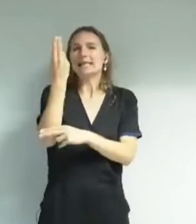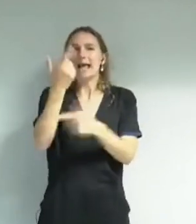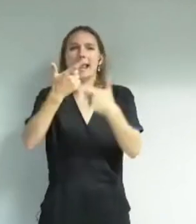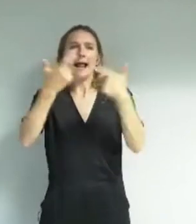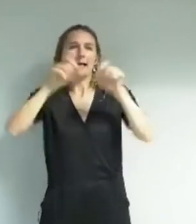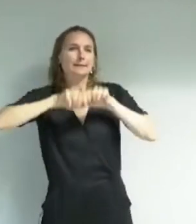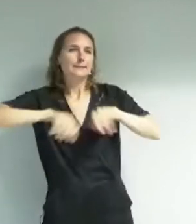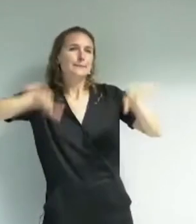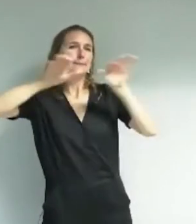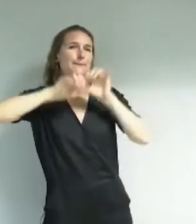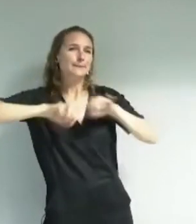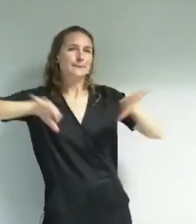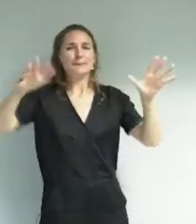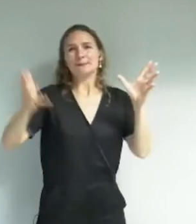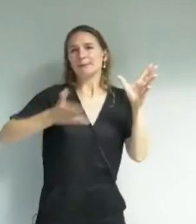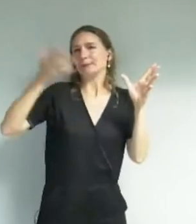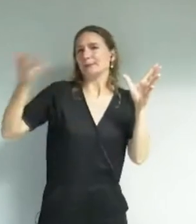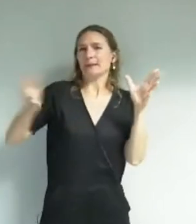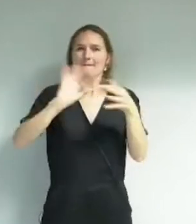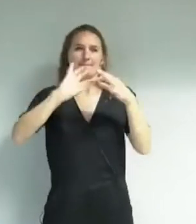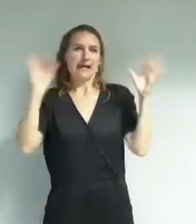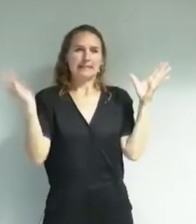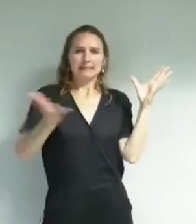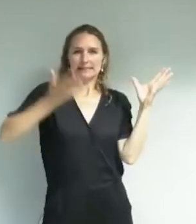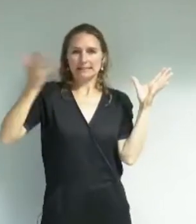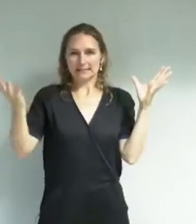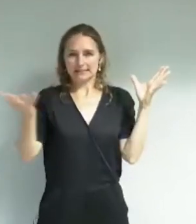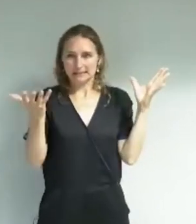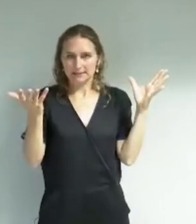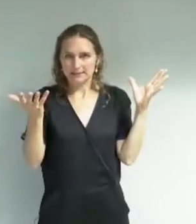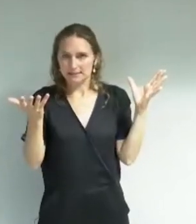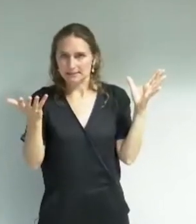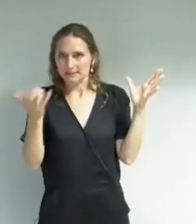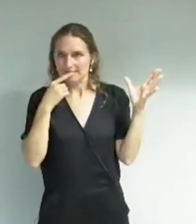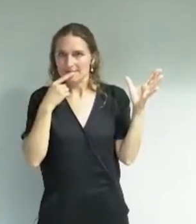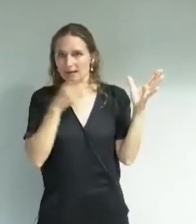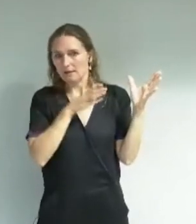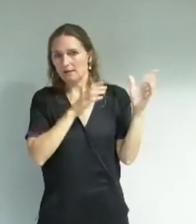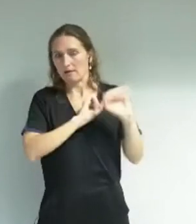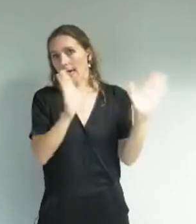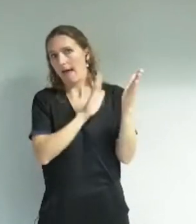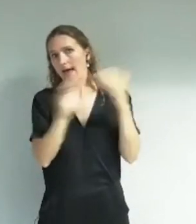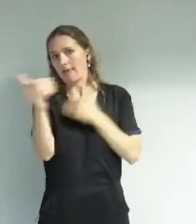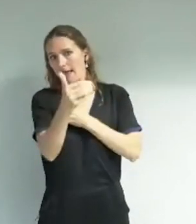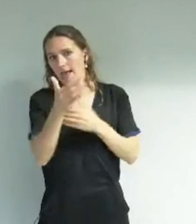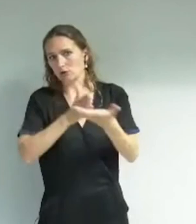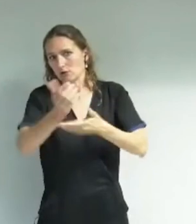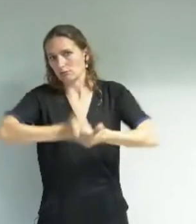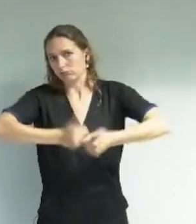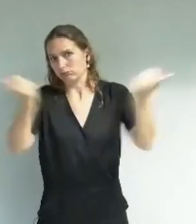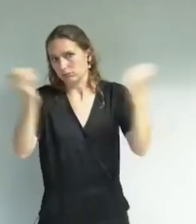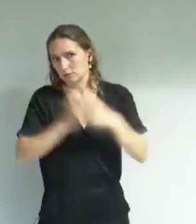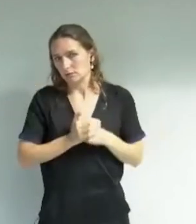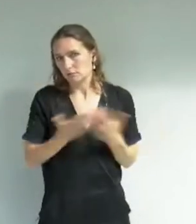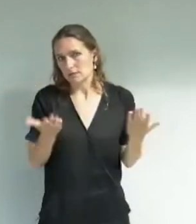pléthorique de périphrase qui au contraire caractérise un sens opposé ce qui n'est pas surprenant